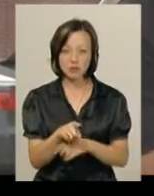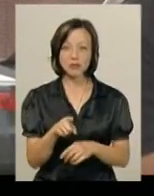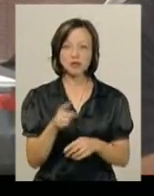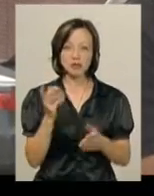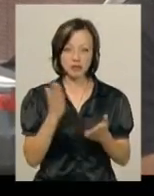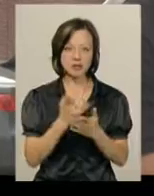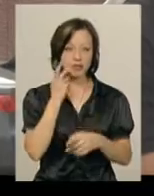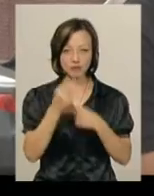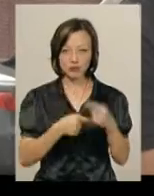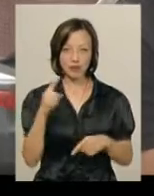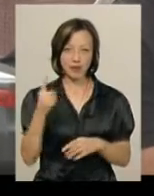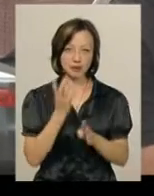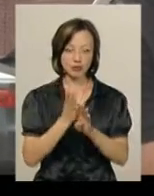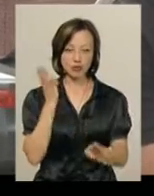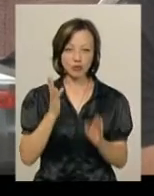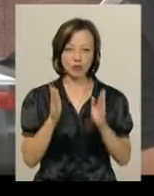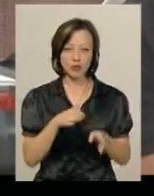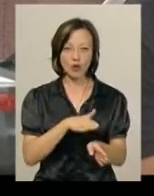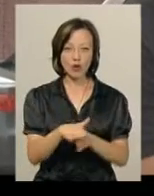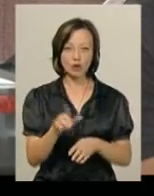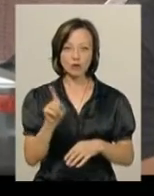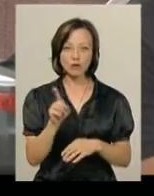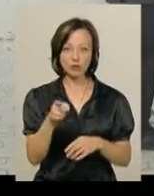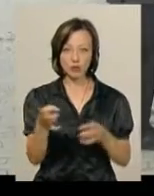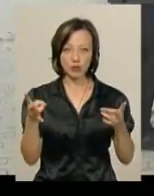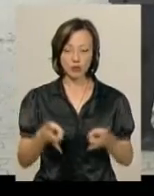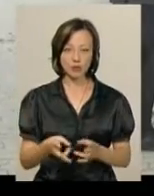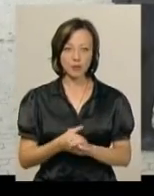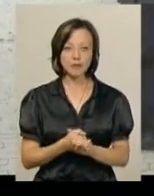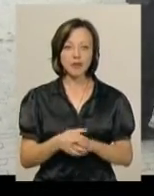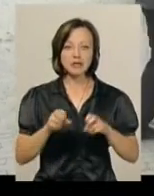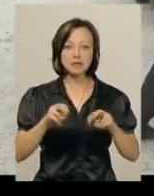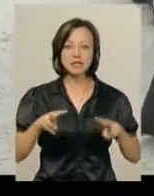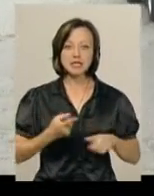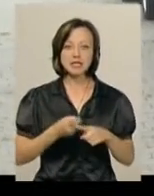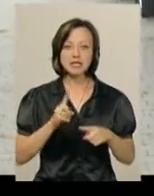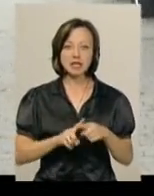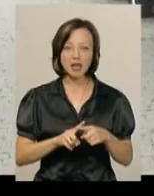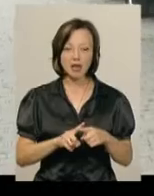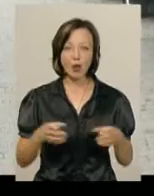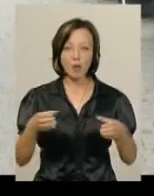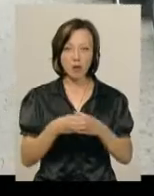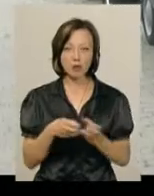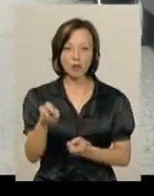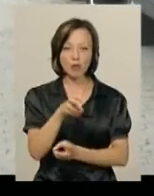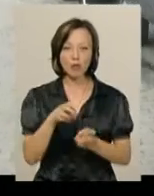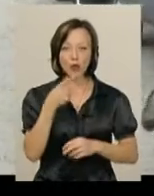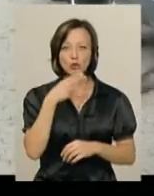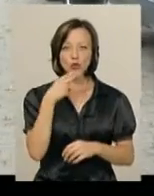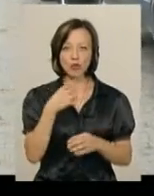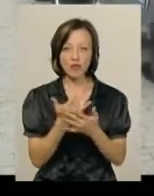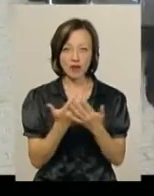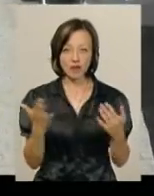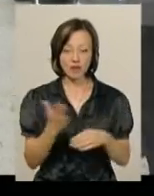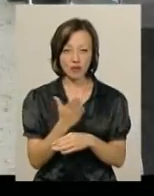задача, він завжди в першу чергу буде виконати те, що йому потрібно. Спеціалізація цієї кінологічної команди пошукнуть у нових виробів.